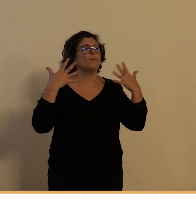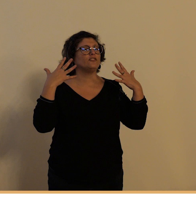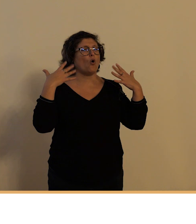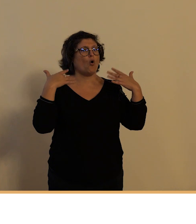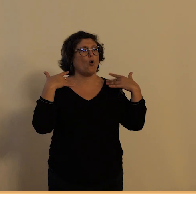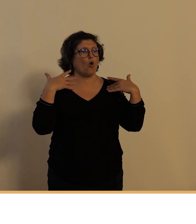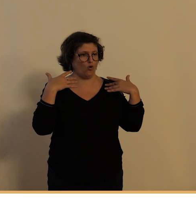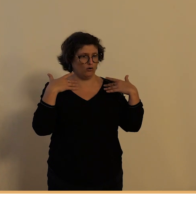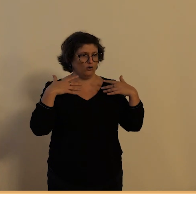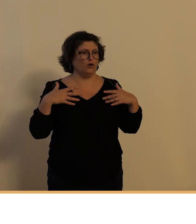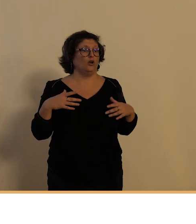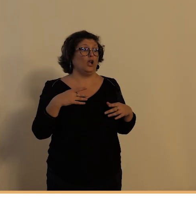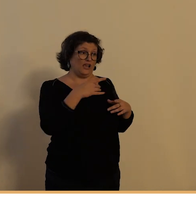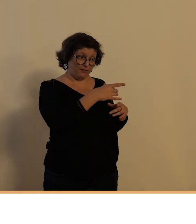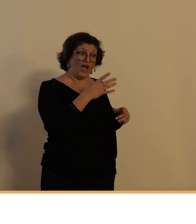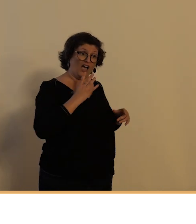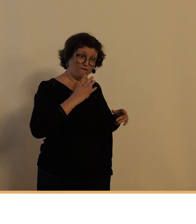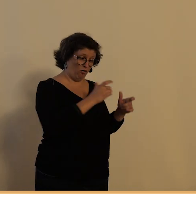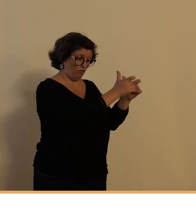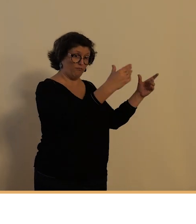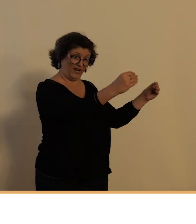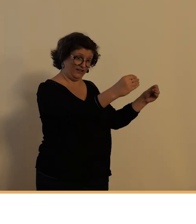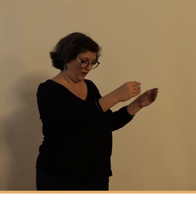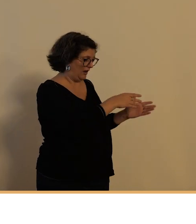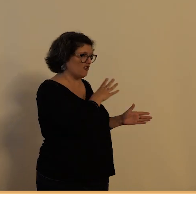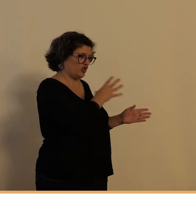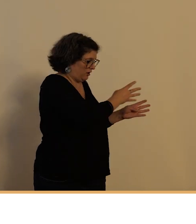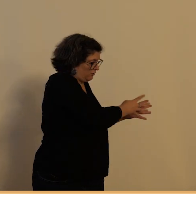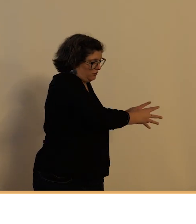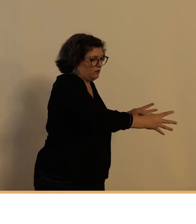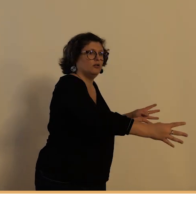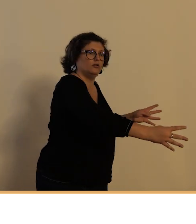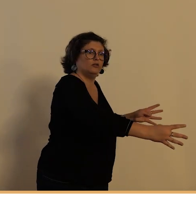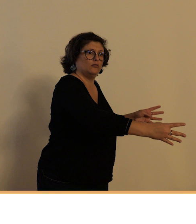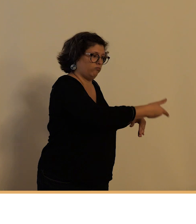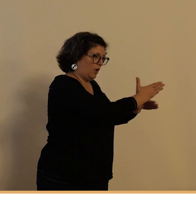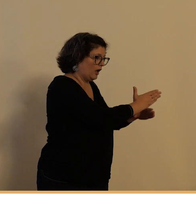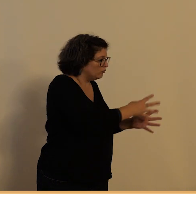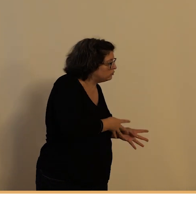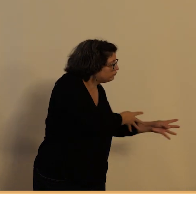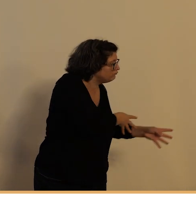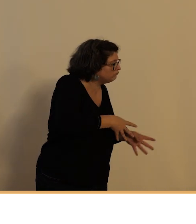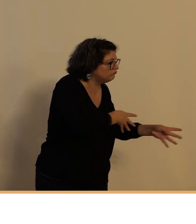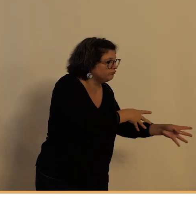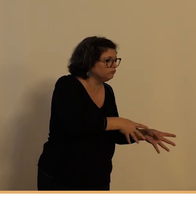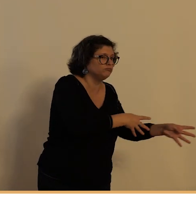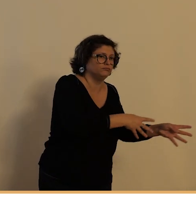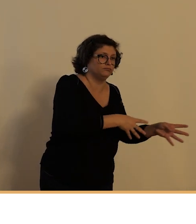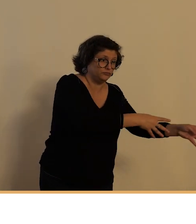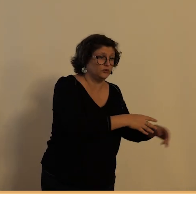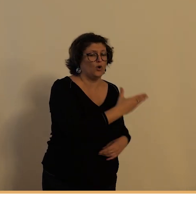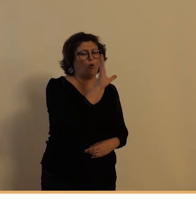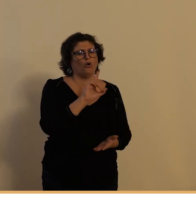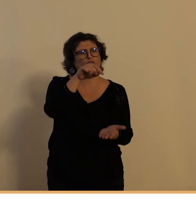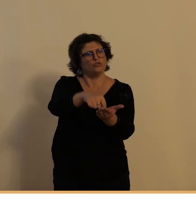devant le printemps il y avait donc un garage à vélo un autre garage à vélo avenue de Grammont 1942 Gaston